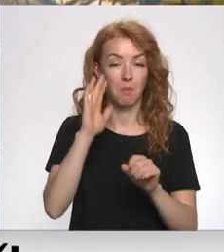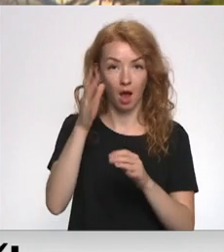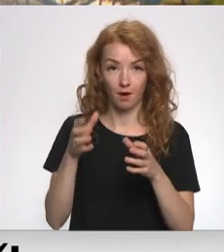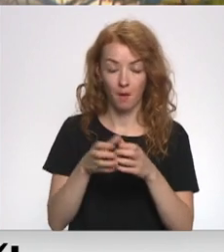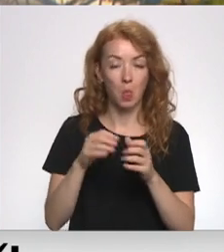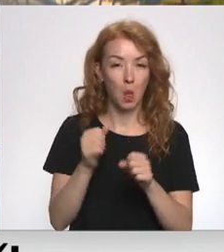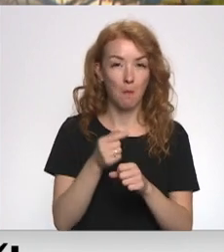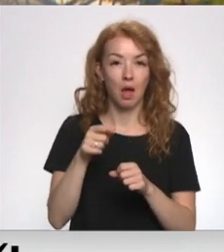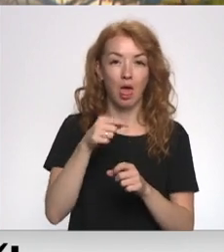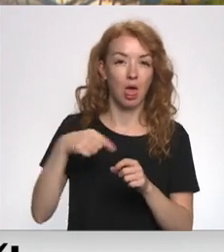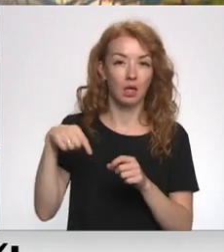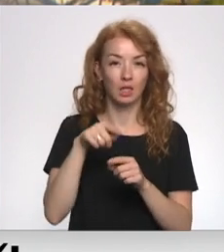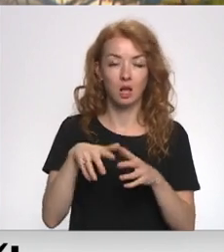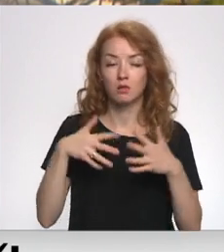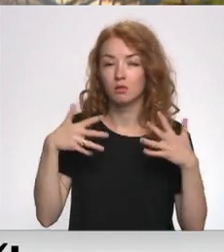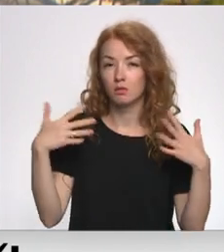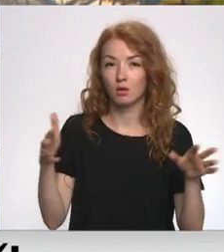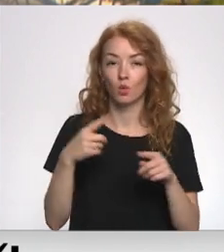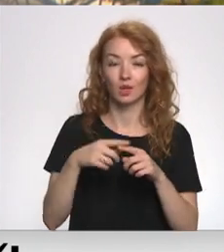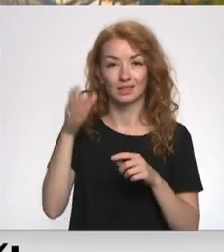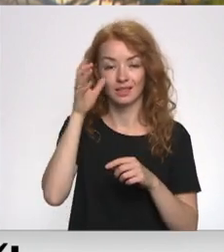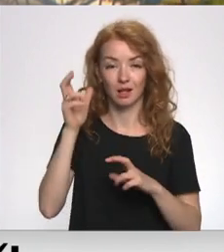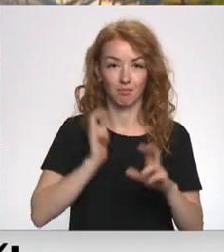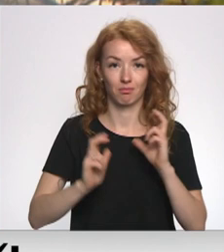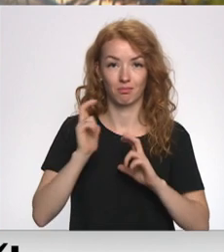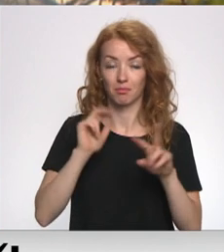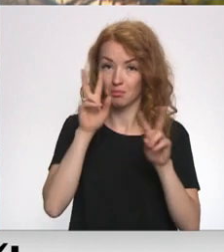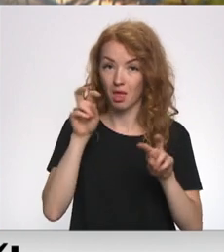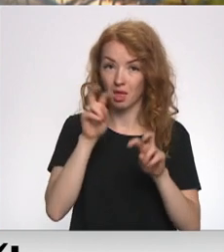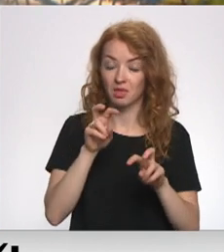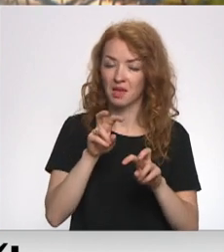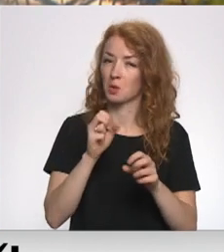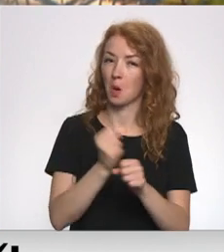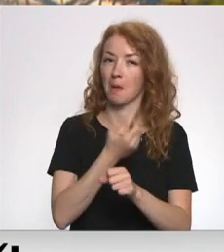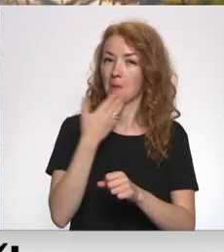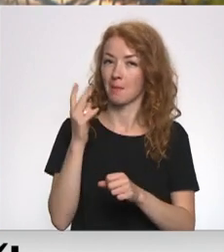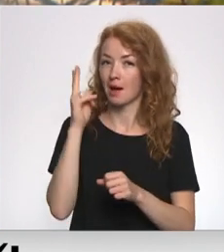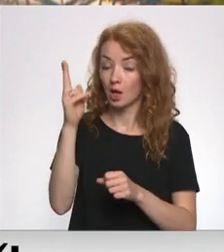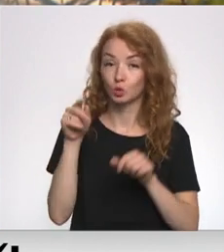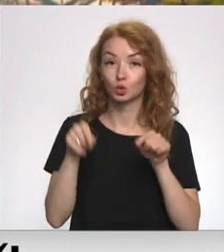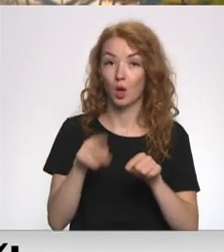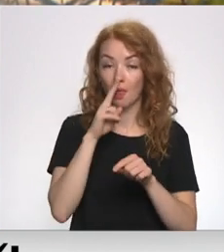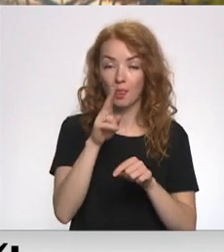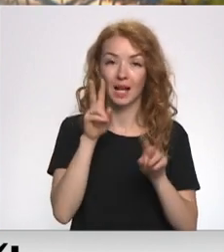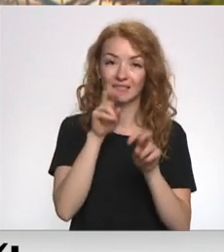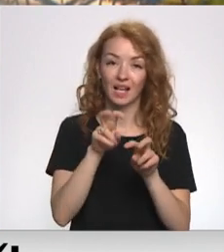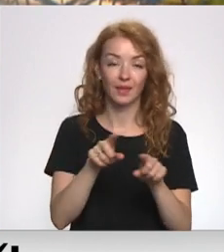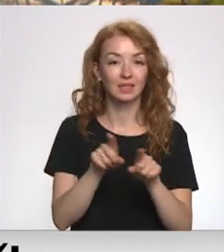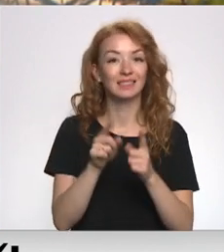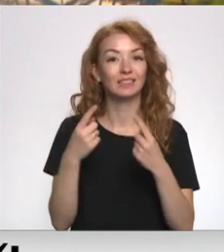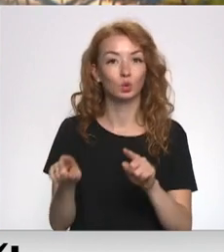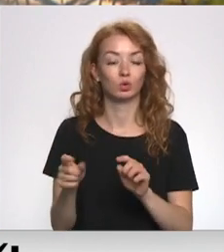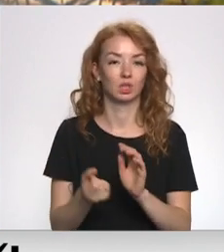specifiku un lielumu, Zinātniskā institūta bija ar pētnieki. Par to nav tik pārliecinātu, un šondēļ izskatīs arī citus